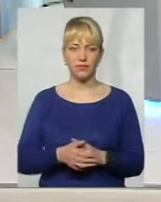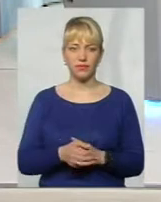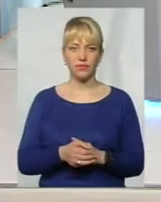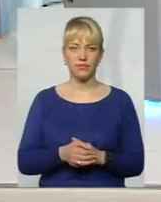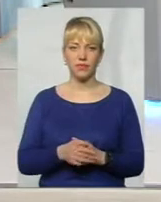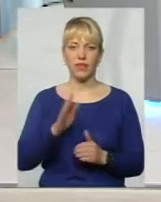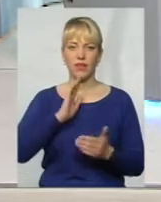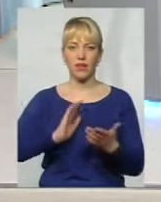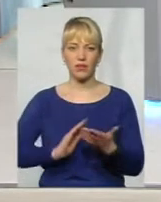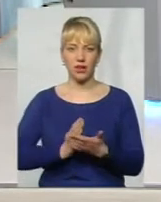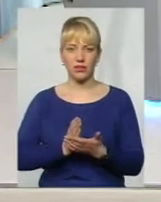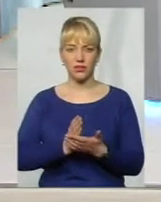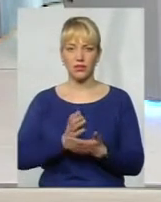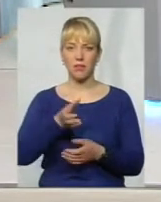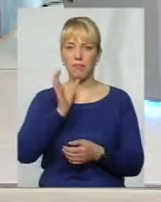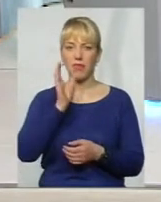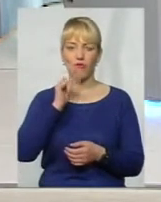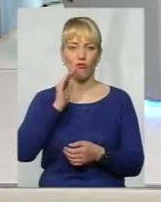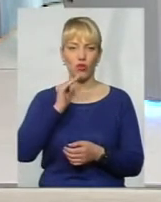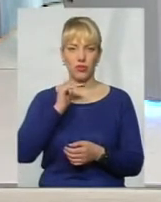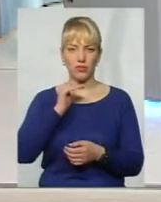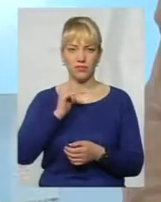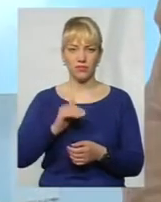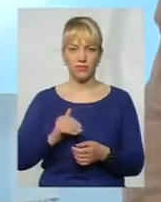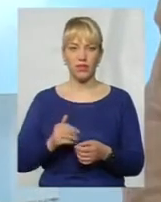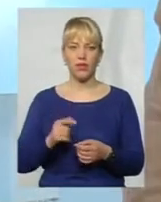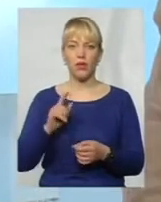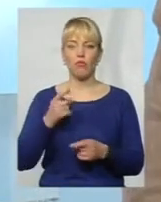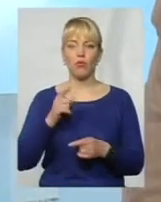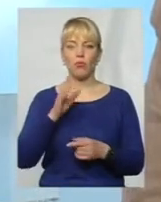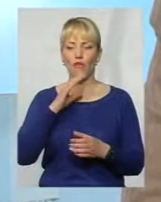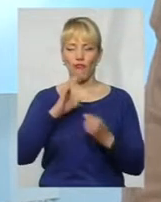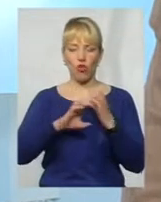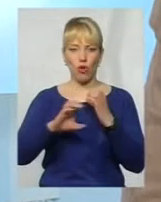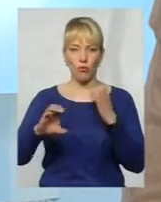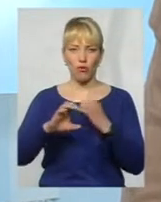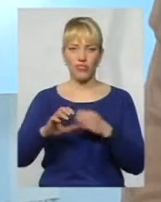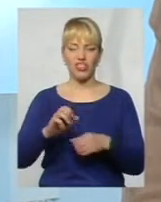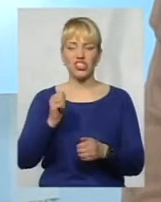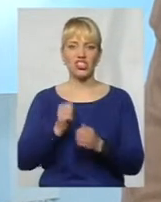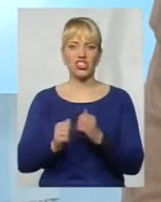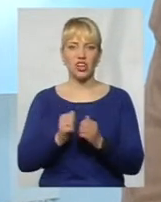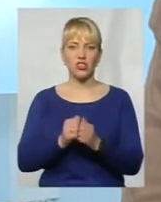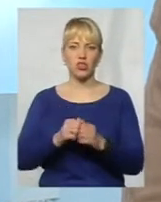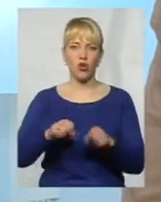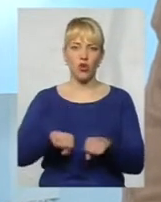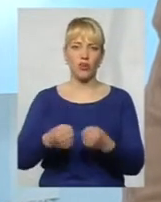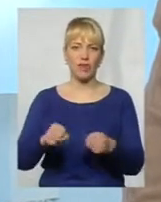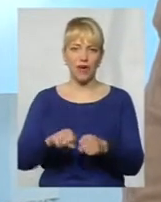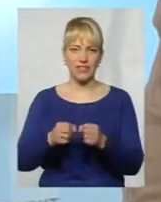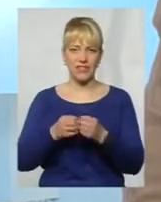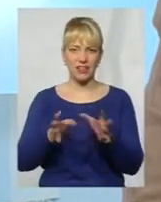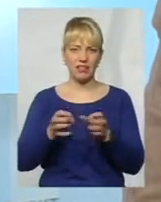якість пітівої води тому що водопровід дуже часто рвався і це було